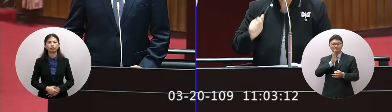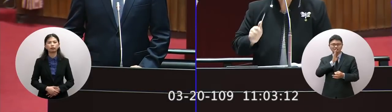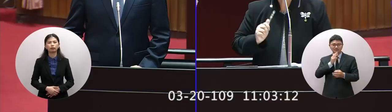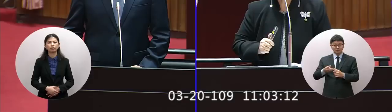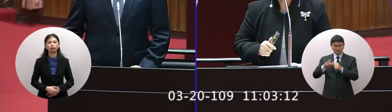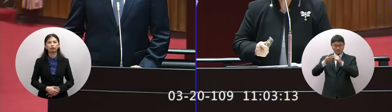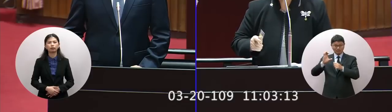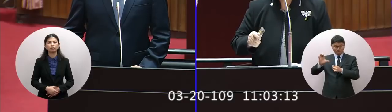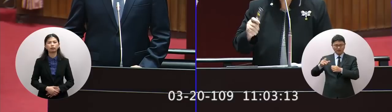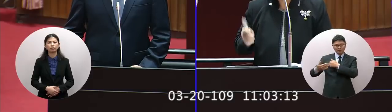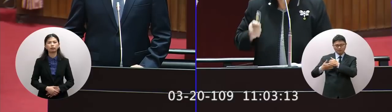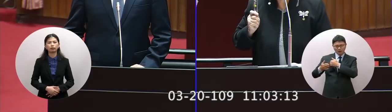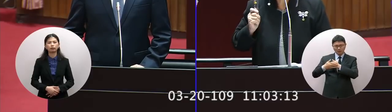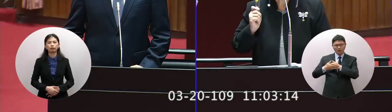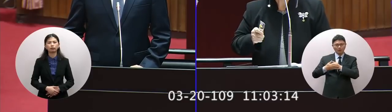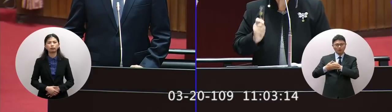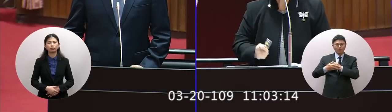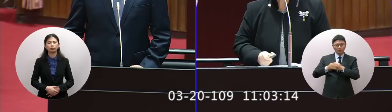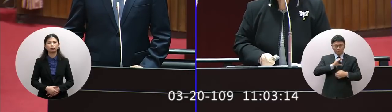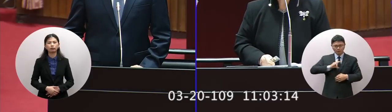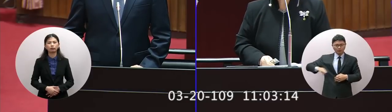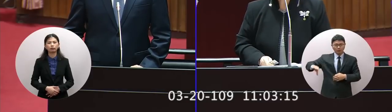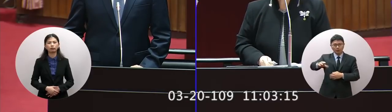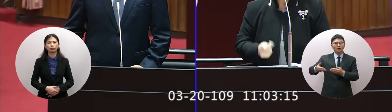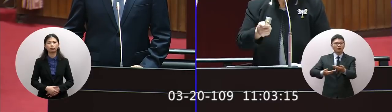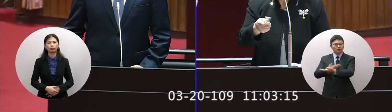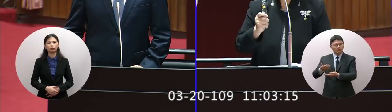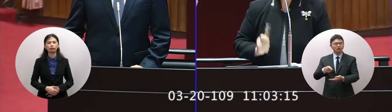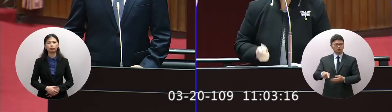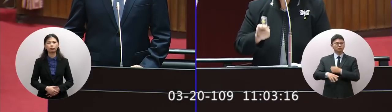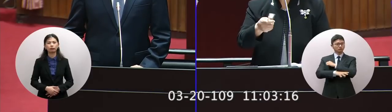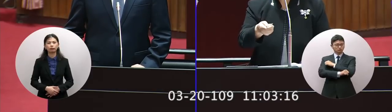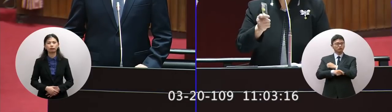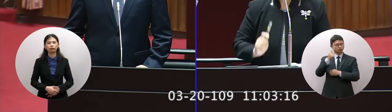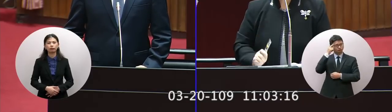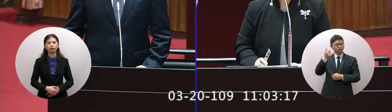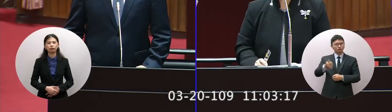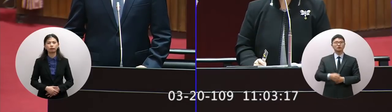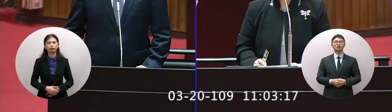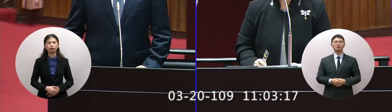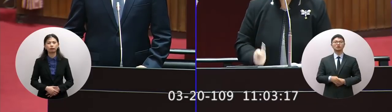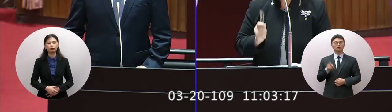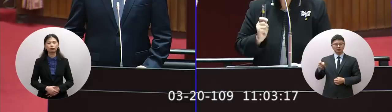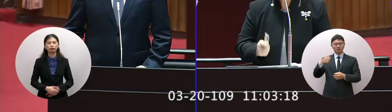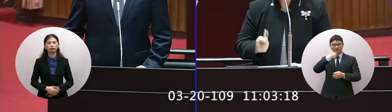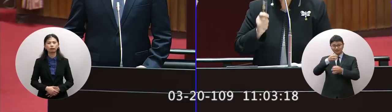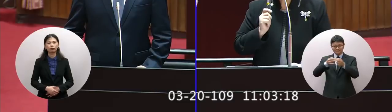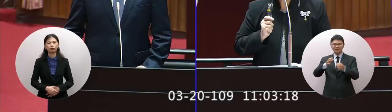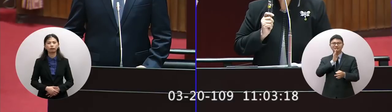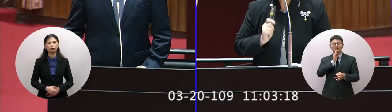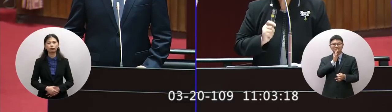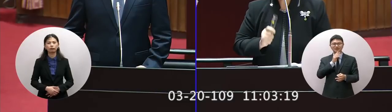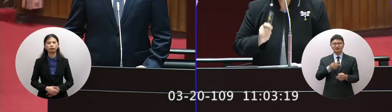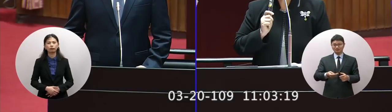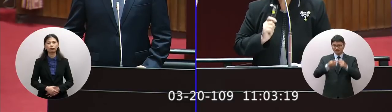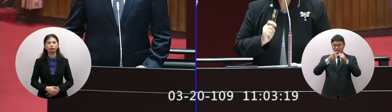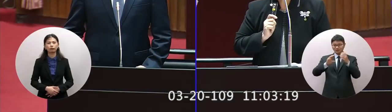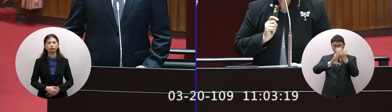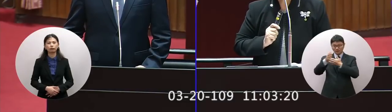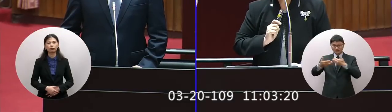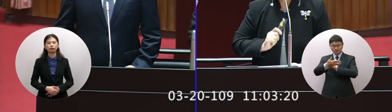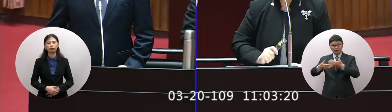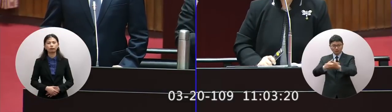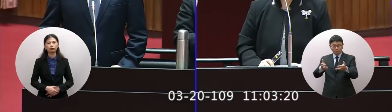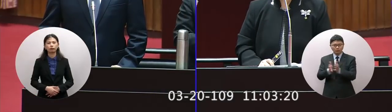道來走這些路這是最好的基礎你說我們是你們第二的外交部這是對我們的國家是